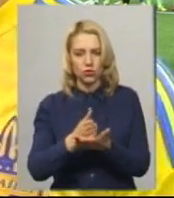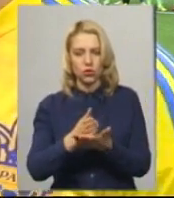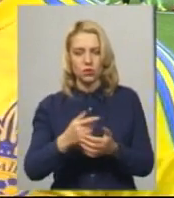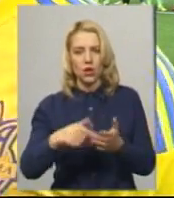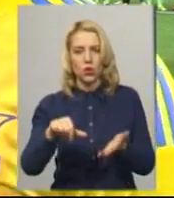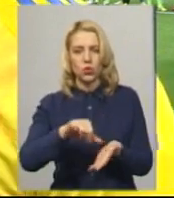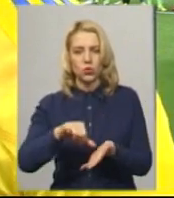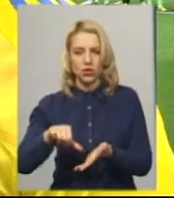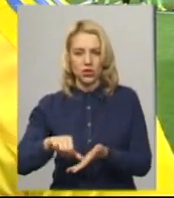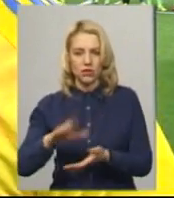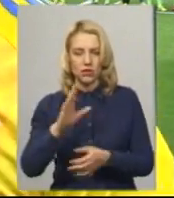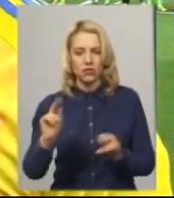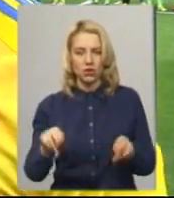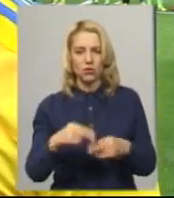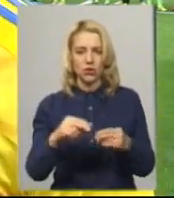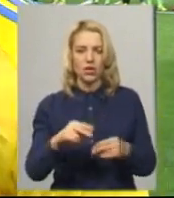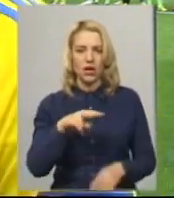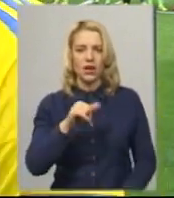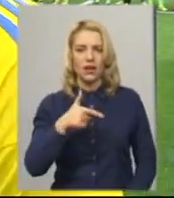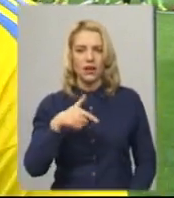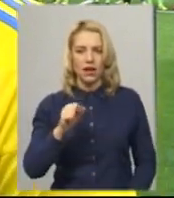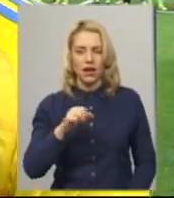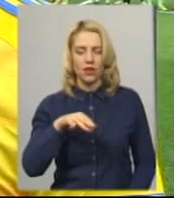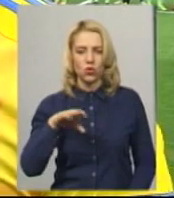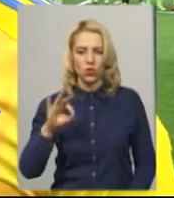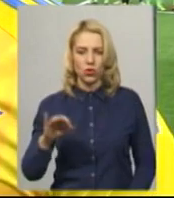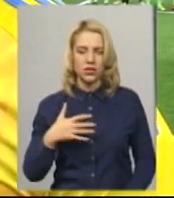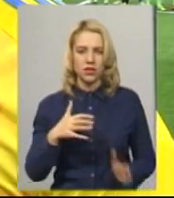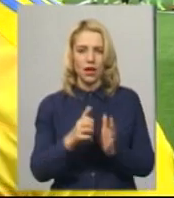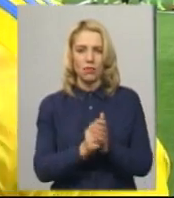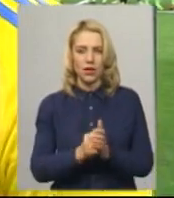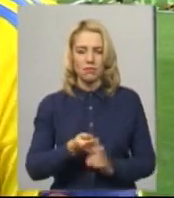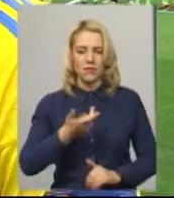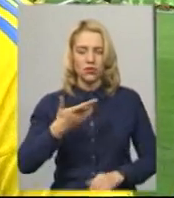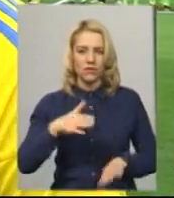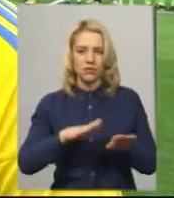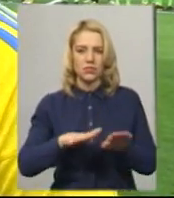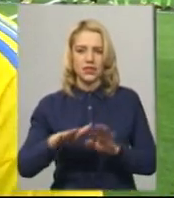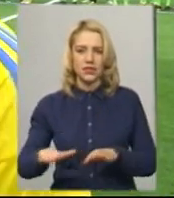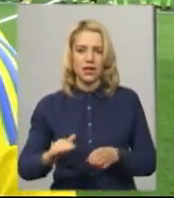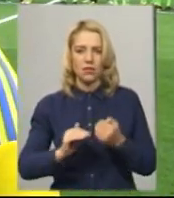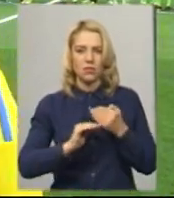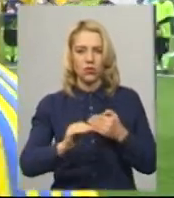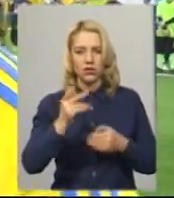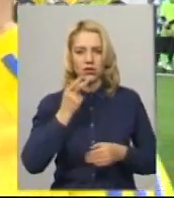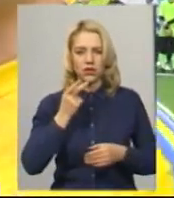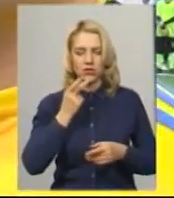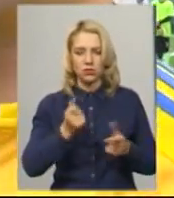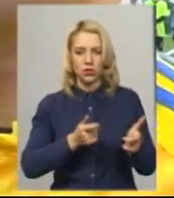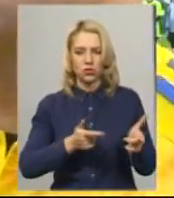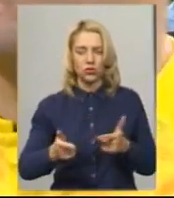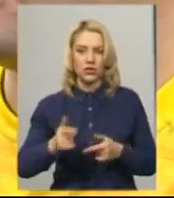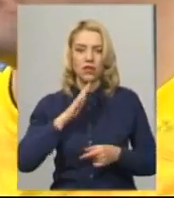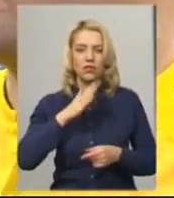Участуємо в чемпіонаті Ліги АТО, займаємо призові місця. Поле завжди до решті підготовці